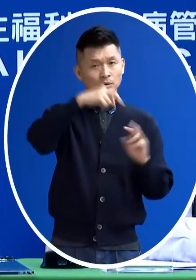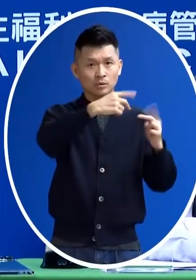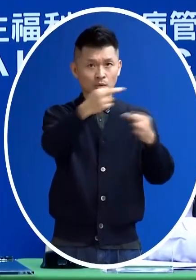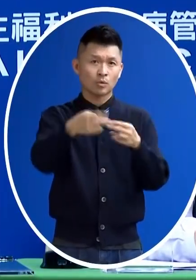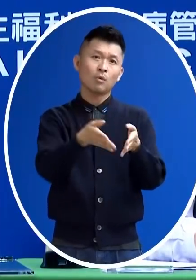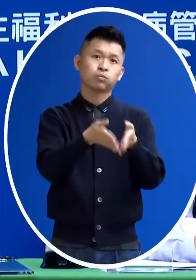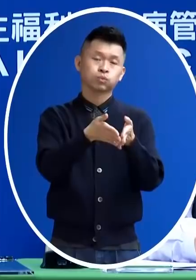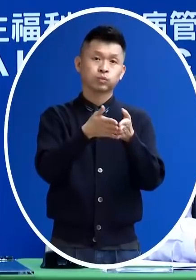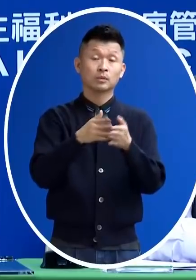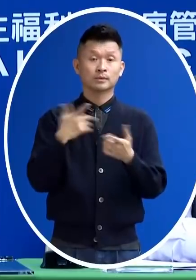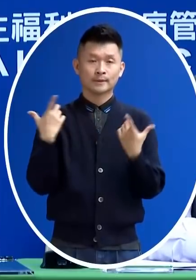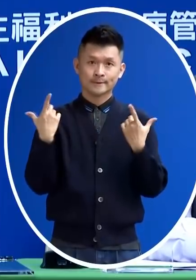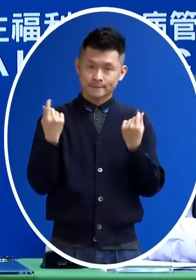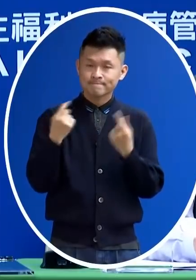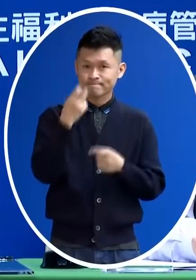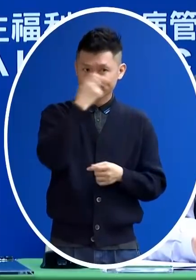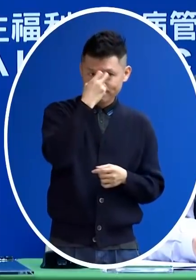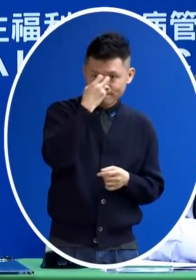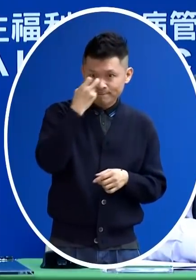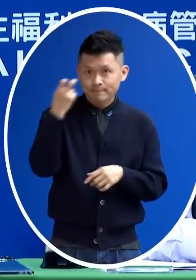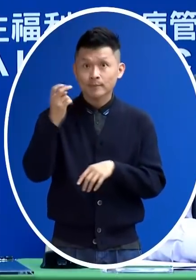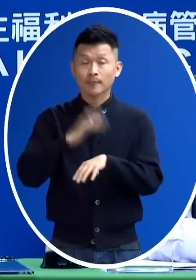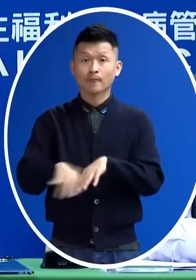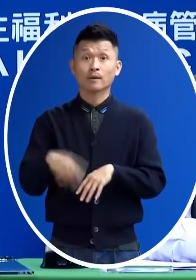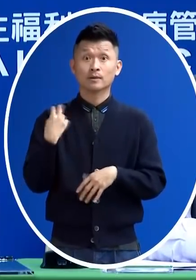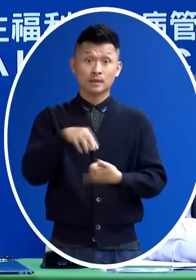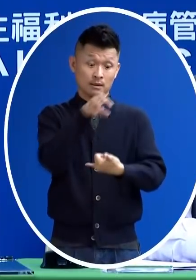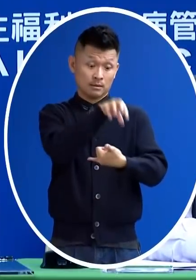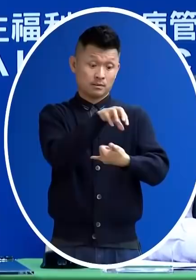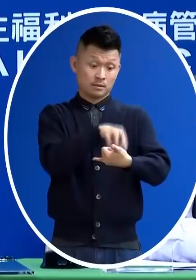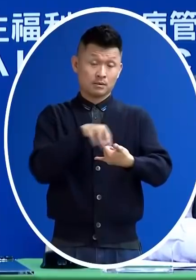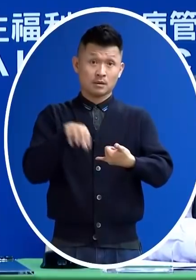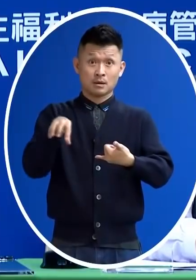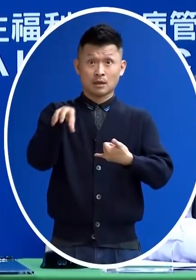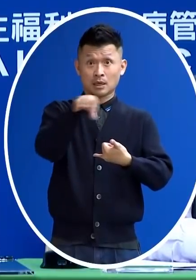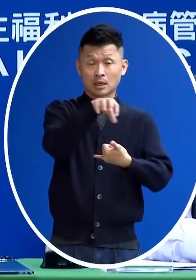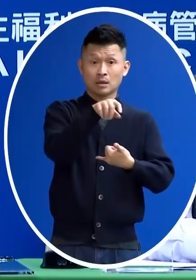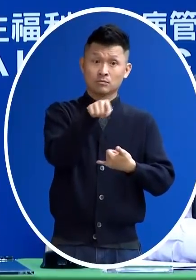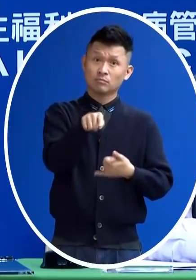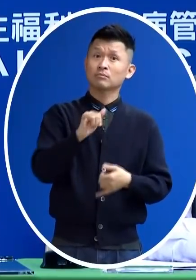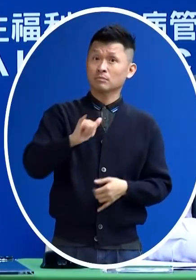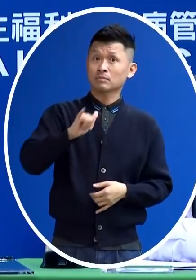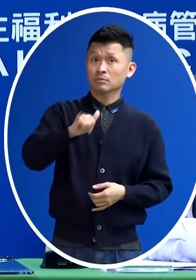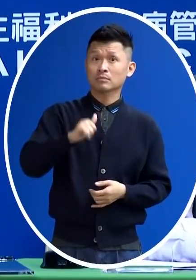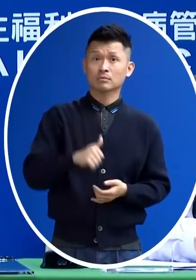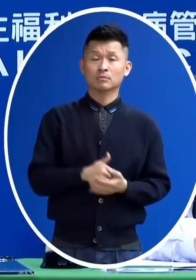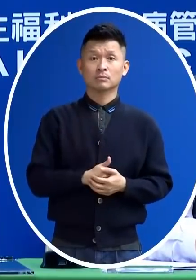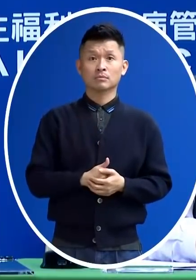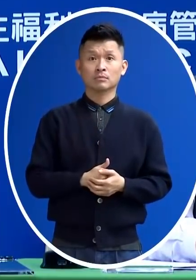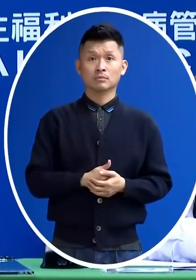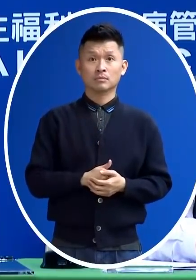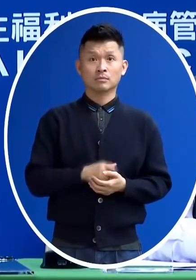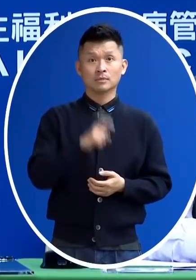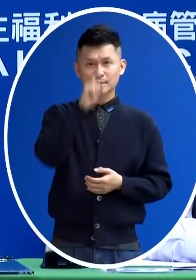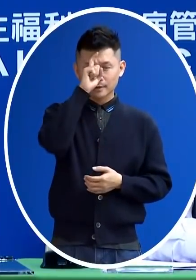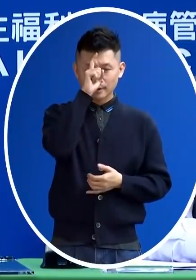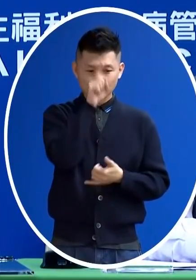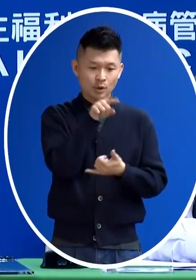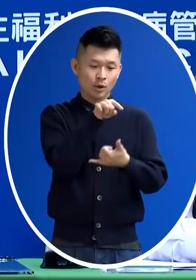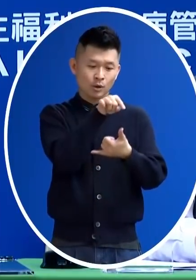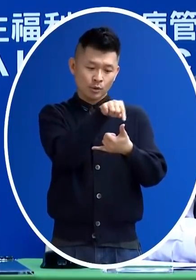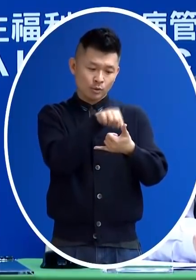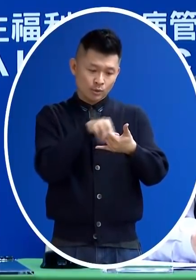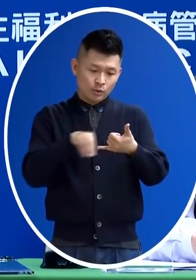會去看然後第二個就是說 它其實散佈在全省 這也是一件蠻好的事情它使用可以比較均勻